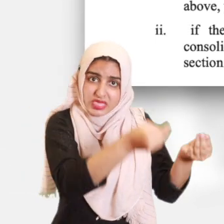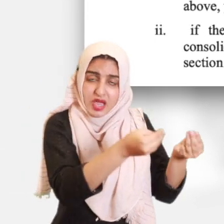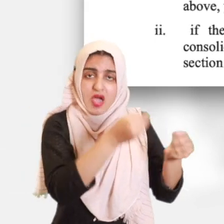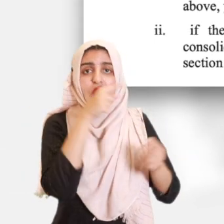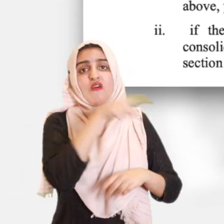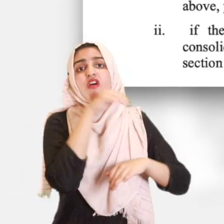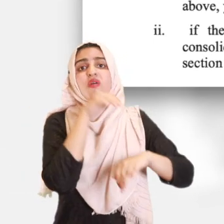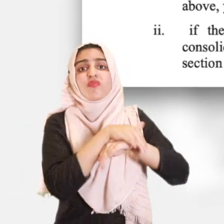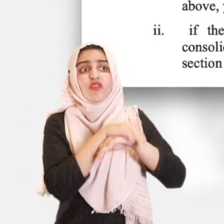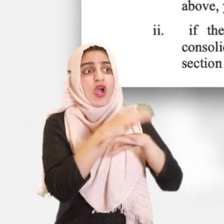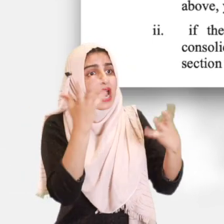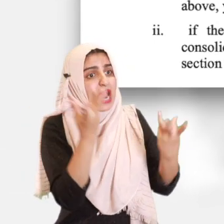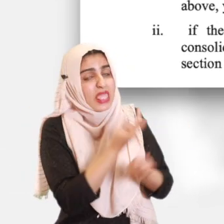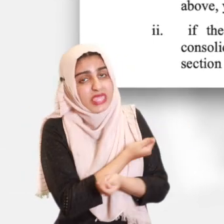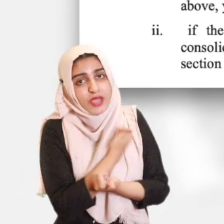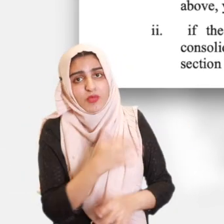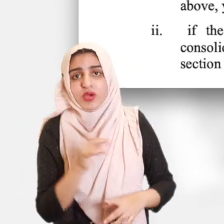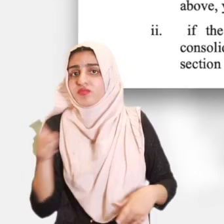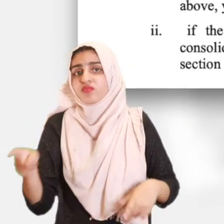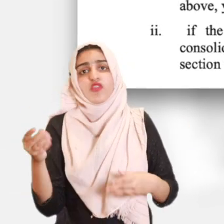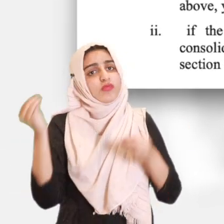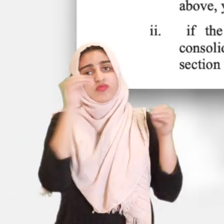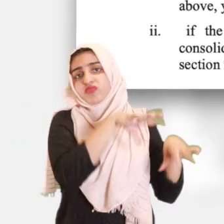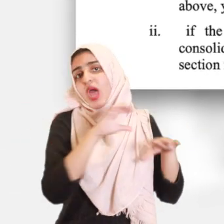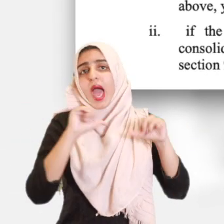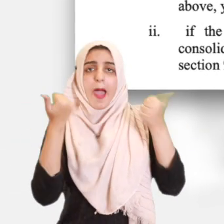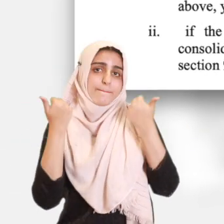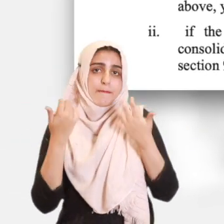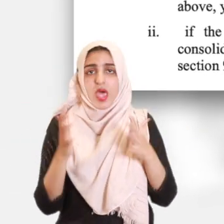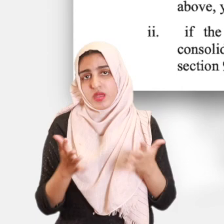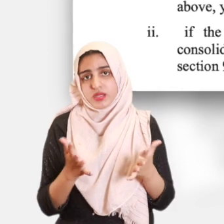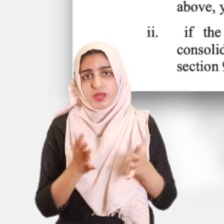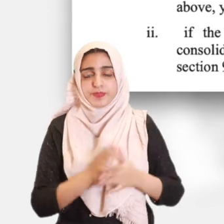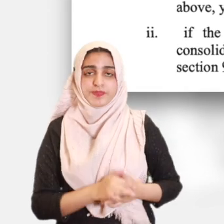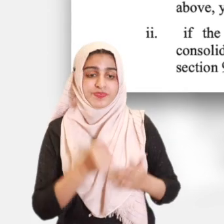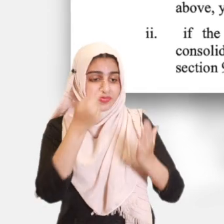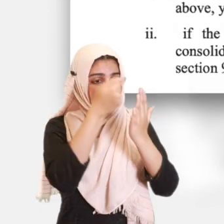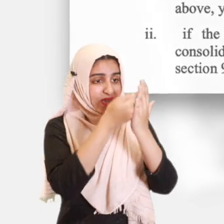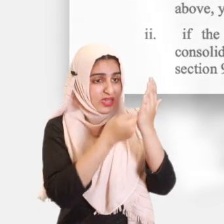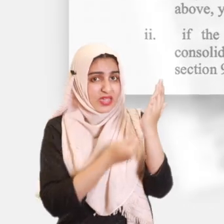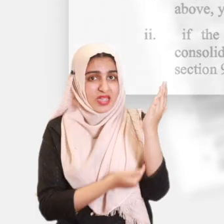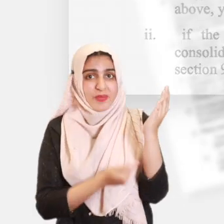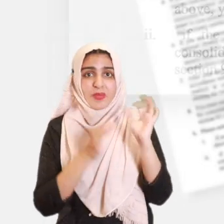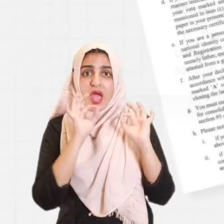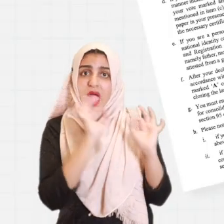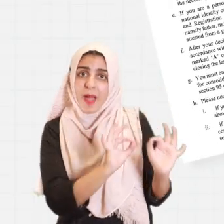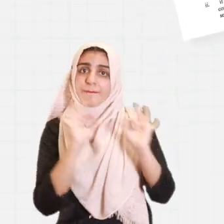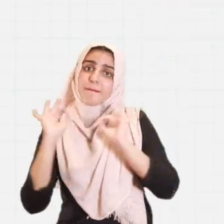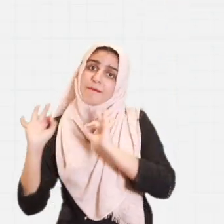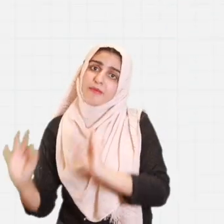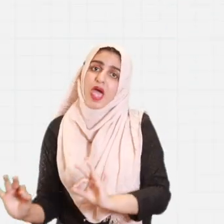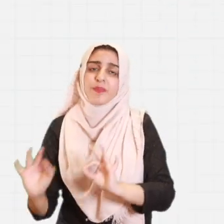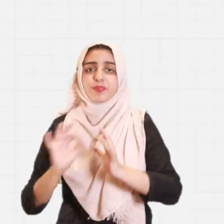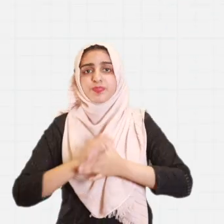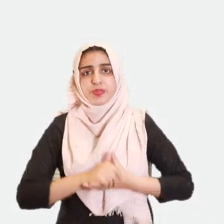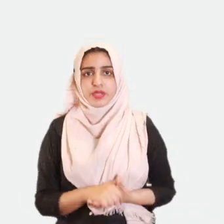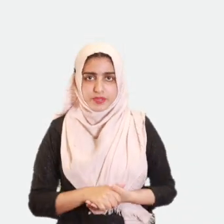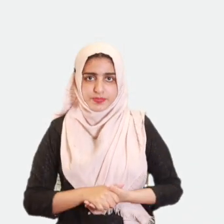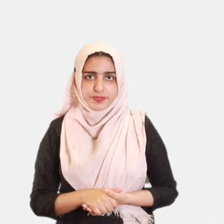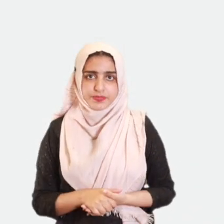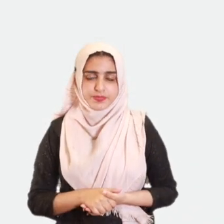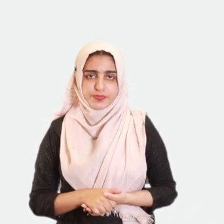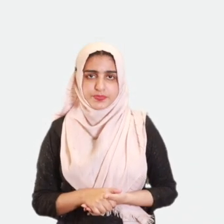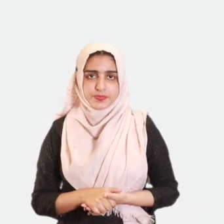کے مرتب ہونے کے بعد ریٹرننگ آفیسر تک پہنچا تو آپ کا ووٹ گلتی میں شامل نہیں ہوگا یہ ہدایات